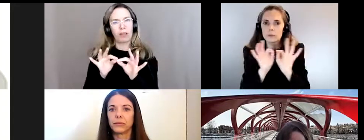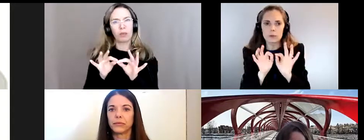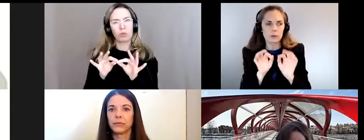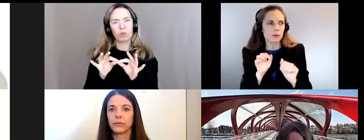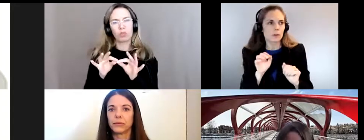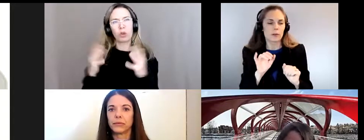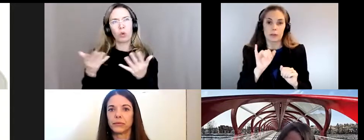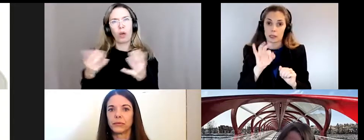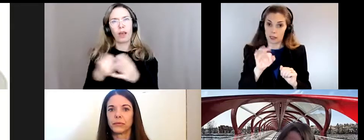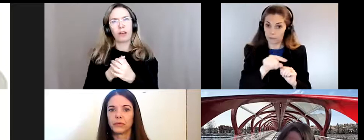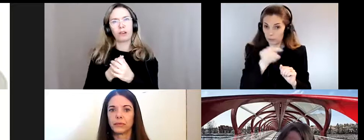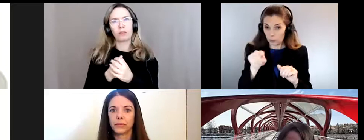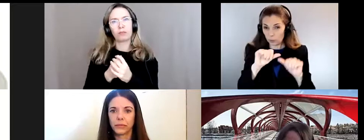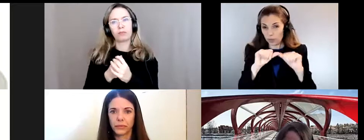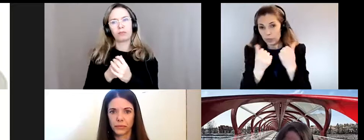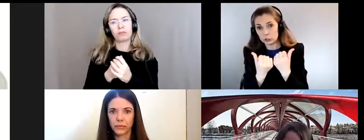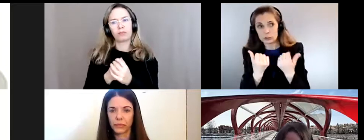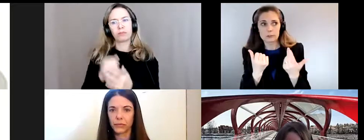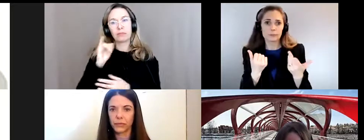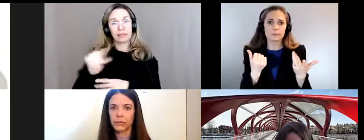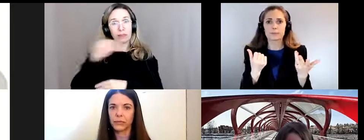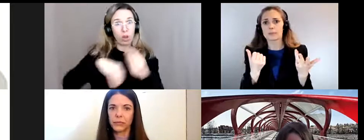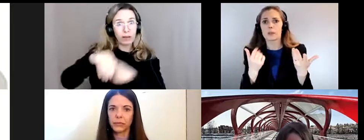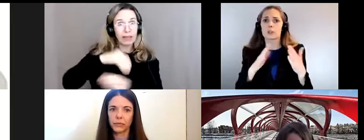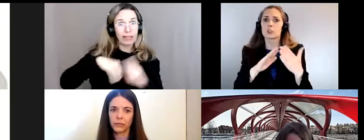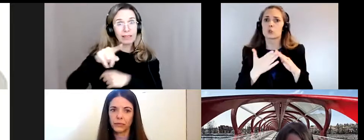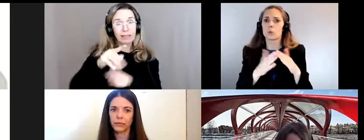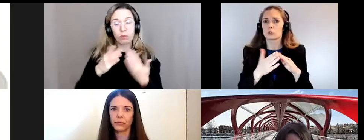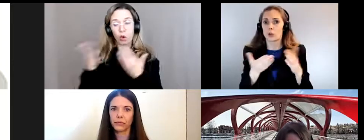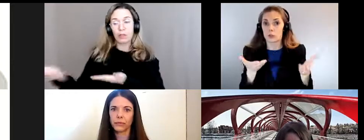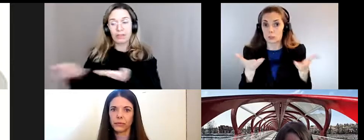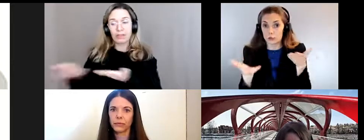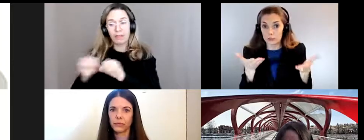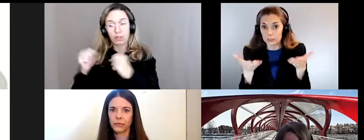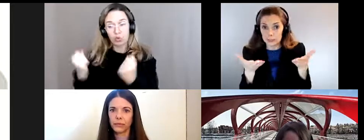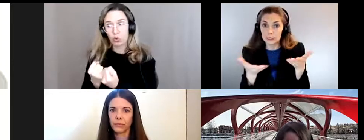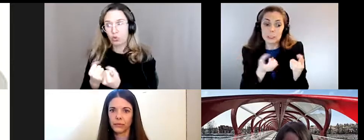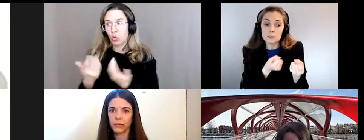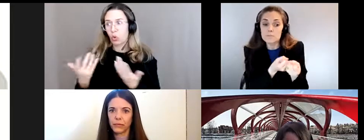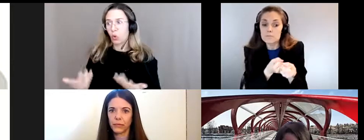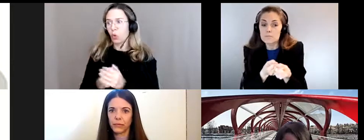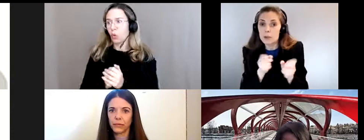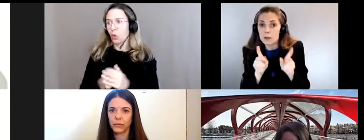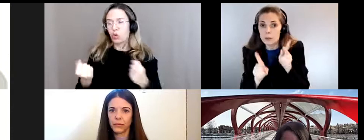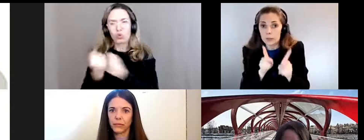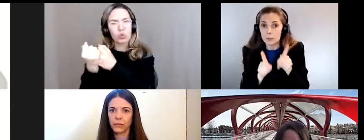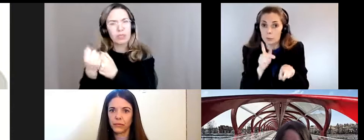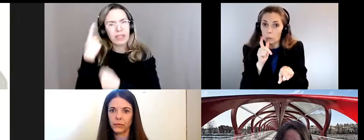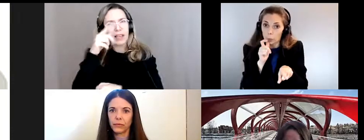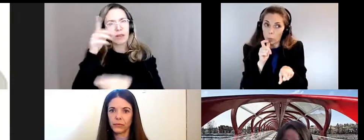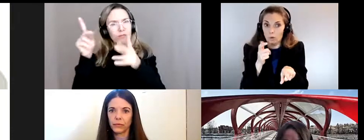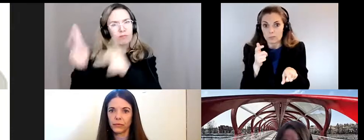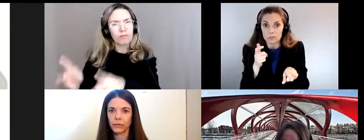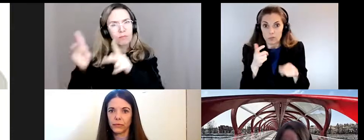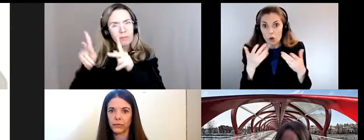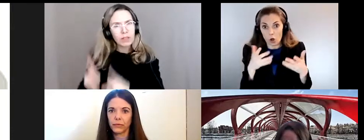de si vous êtes un organisme qui offre des services sociaux et qui offre du soutien à des individuels aux prises